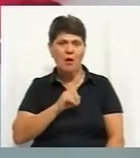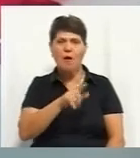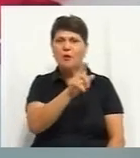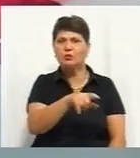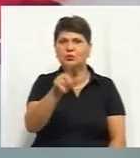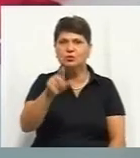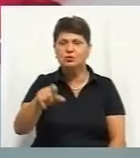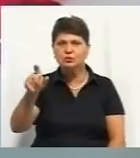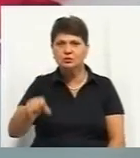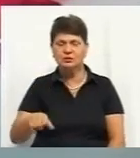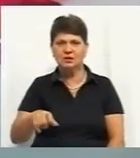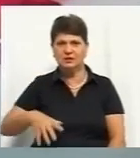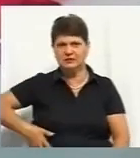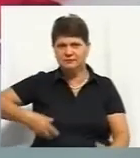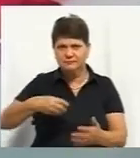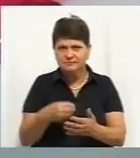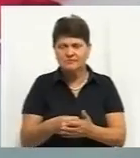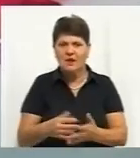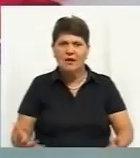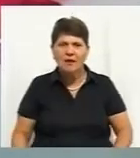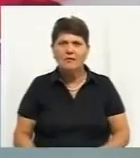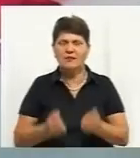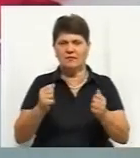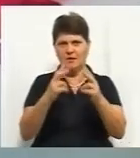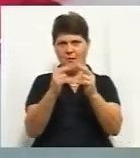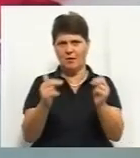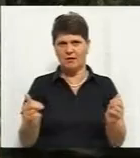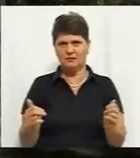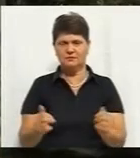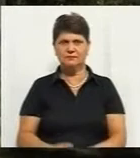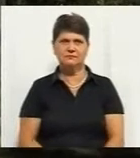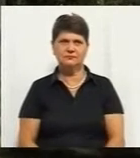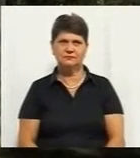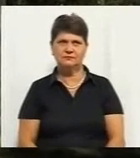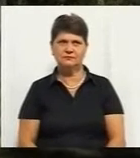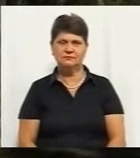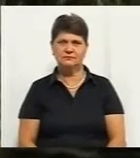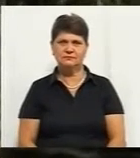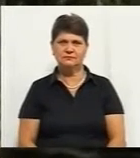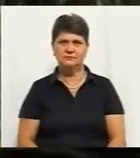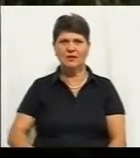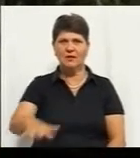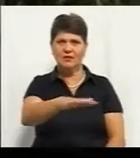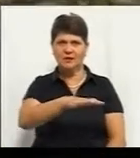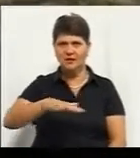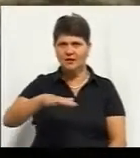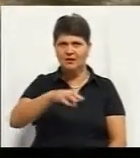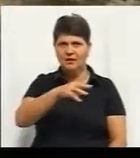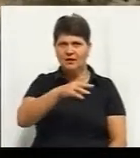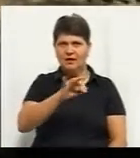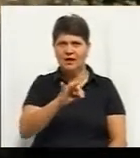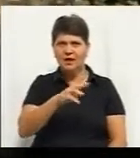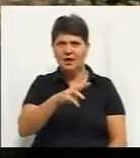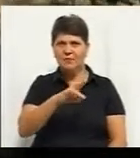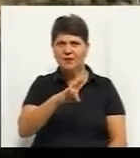рятують палац від руйнування. Більше у сюжеті Олени Карбівської. У дворі Тиманівського палацу – толока.